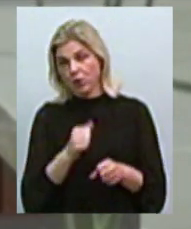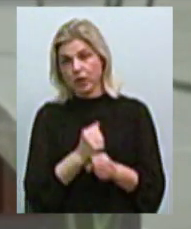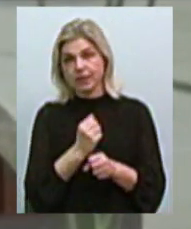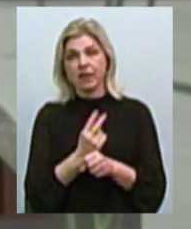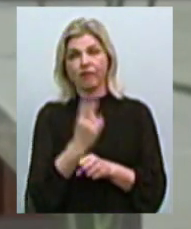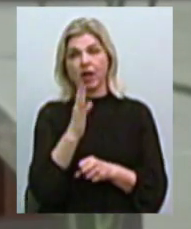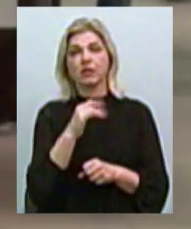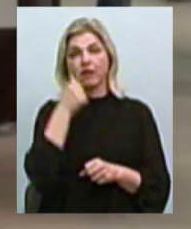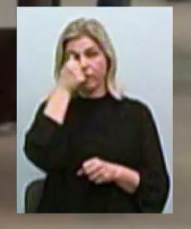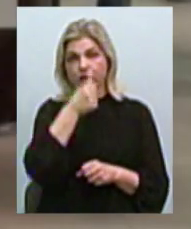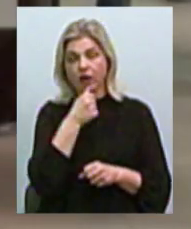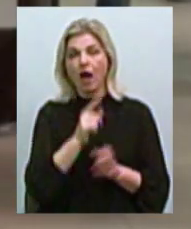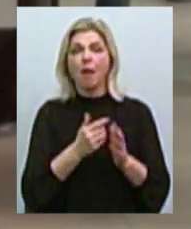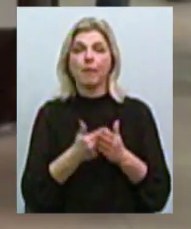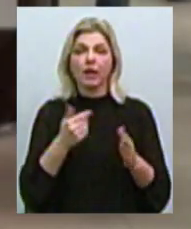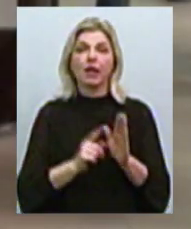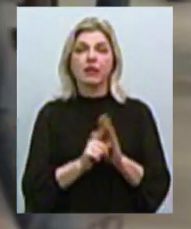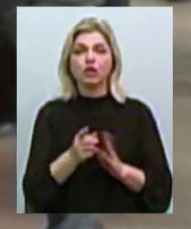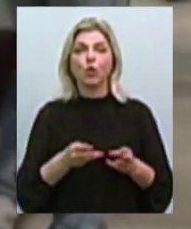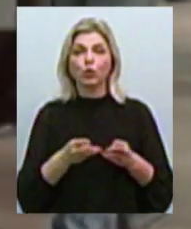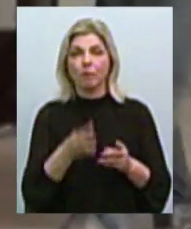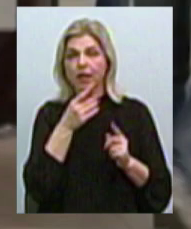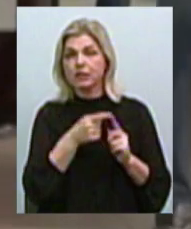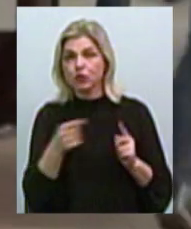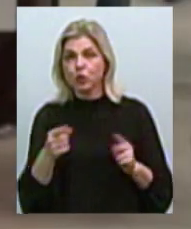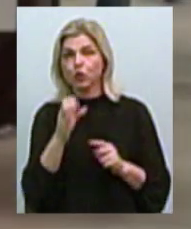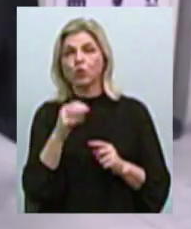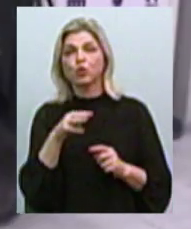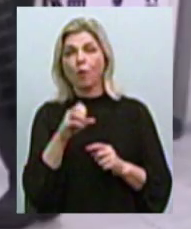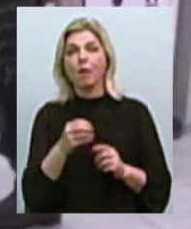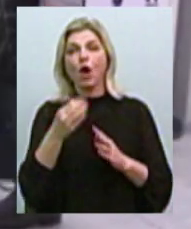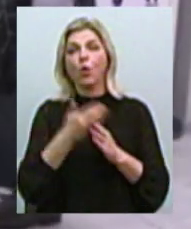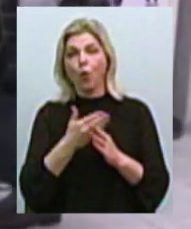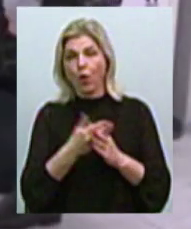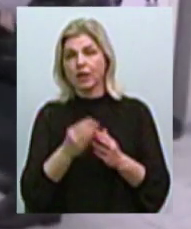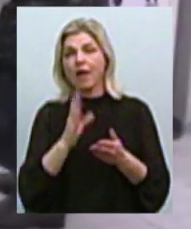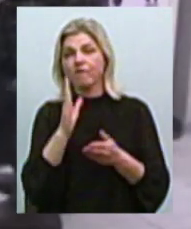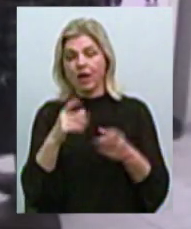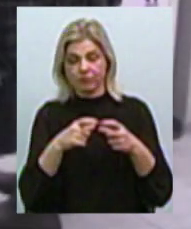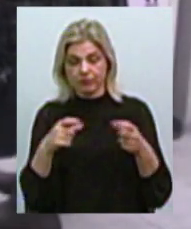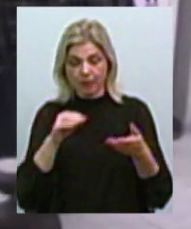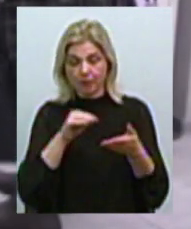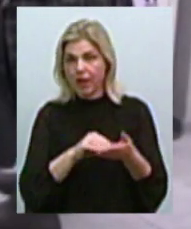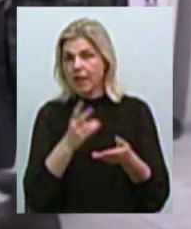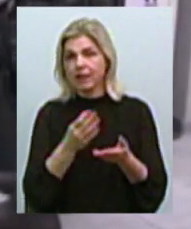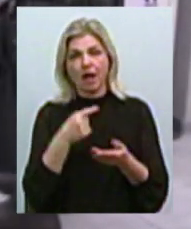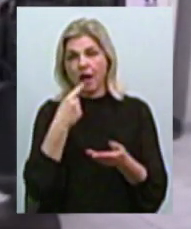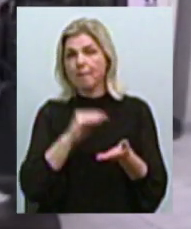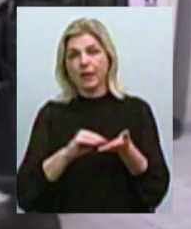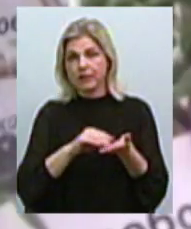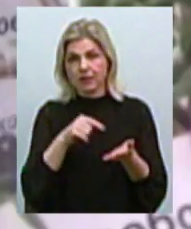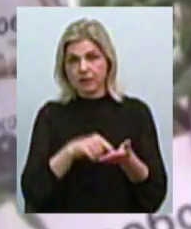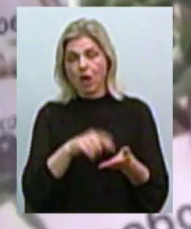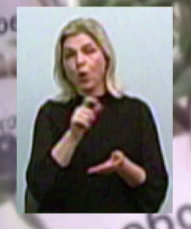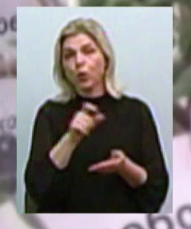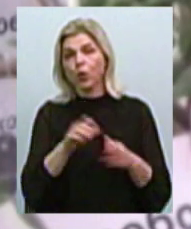початком або наприкінці опалювального сезону. Суми пільги в платіжках не зазначатимуть. Люди, які отримали нові квитанції без графи з пільгою,